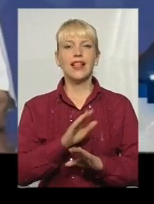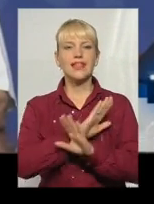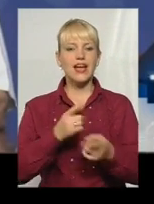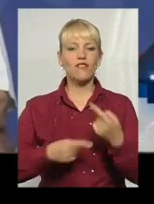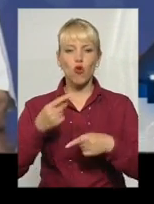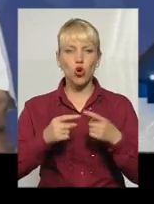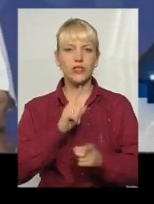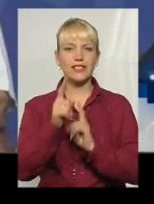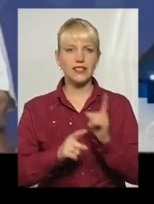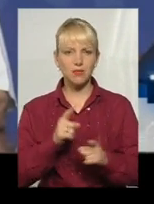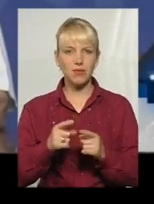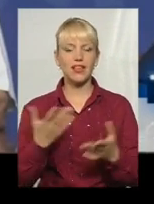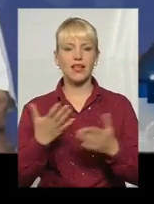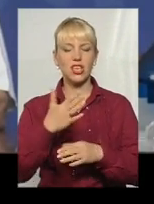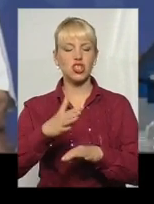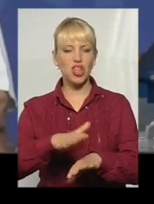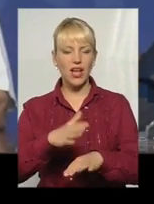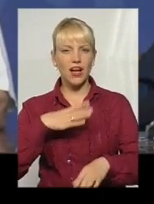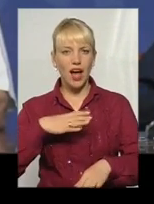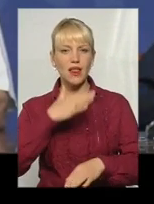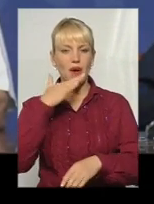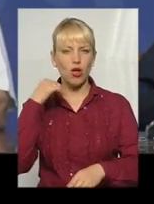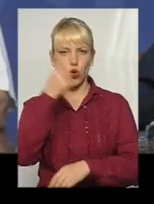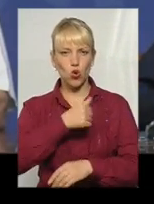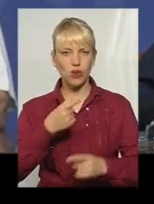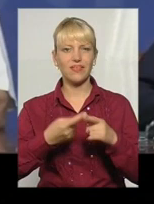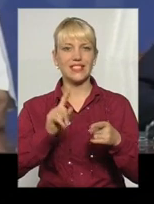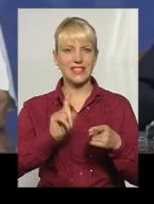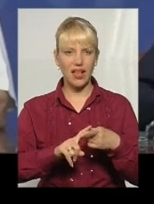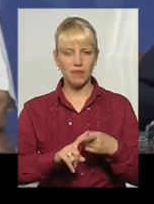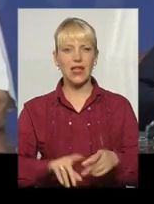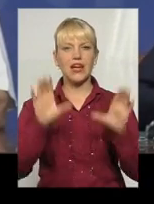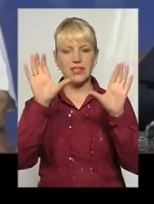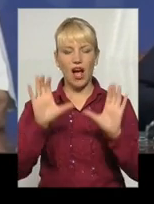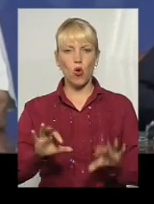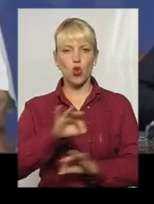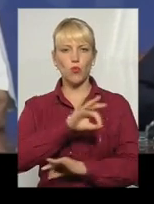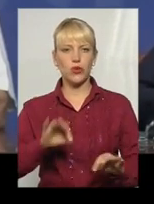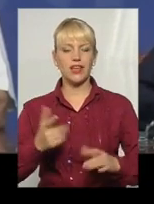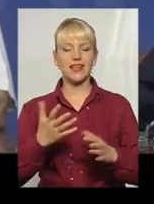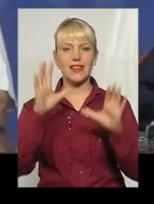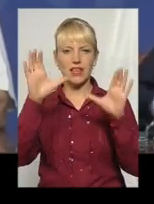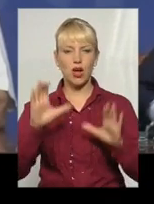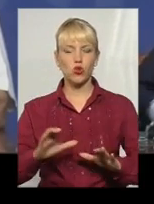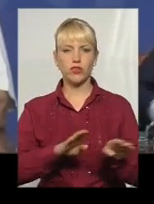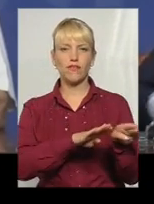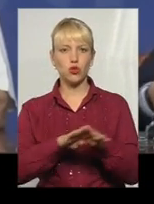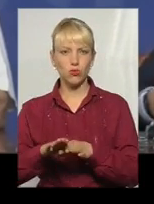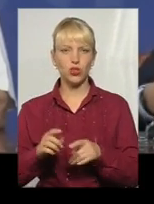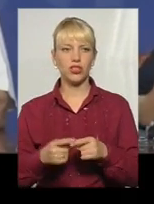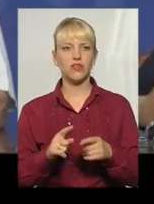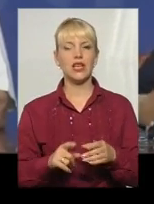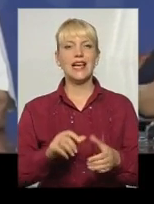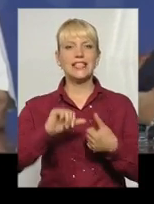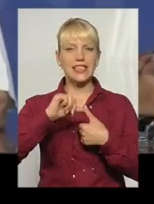які ми чекали так багато років. Якщо одним реченням сказати, це законопроекти, які на законодавчому рівні закріплюють